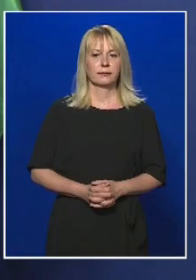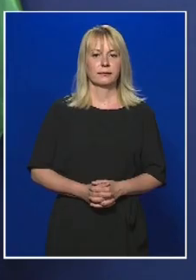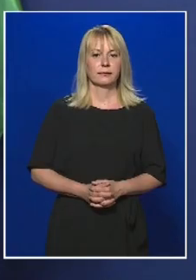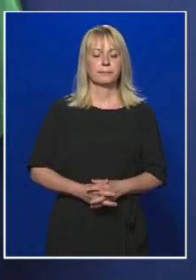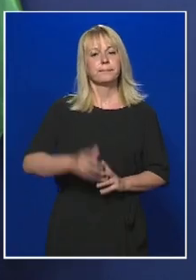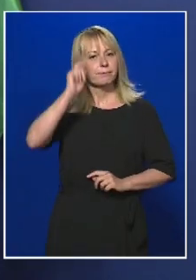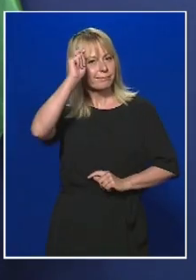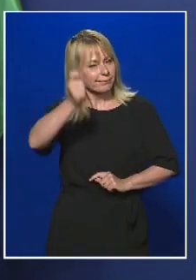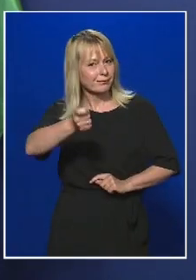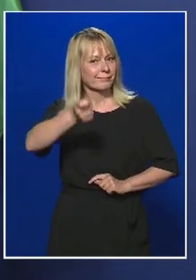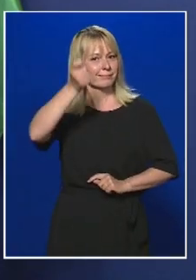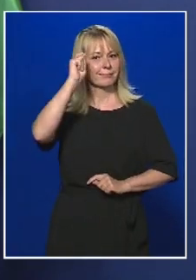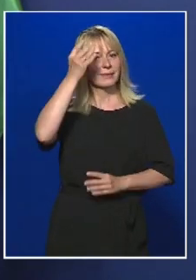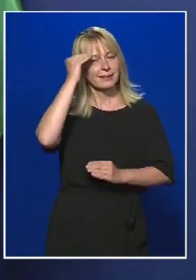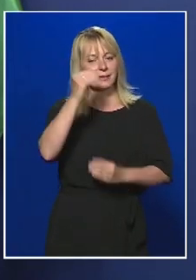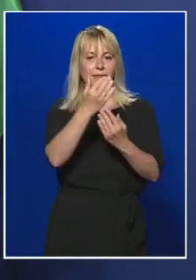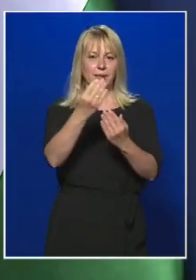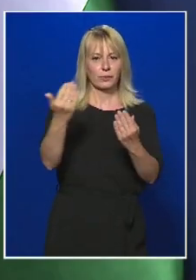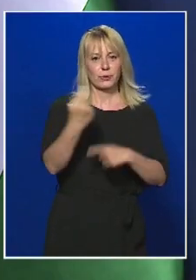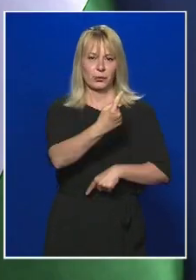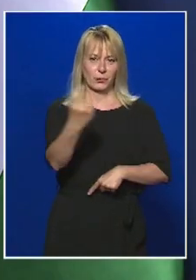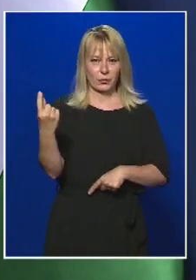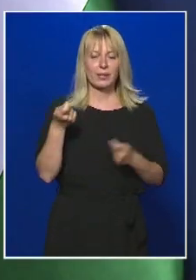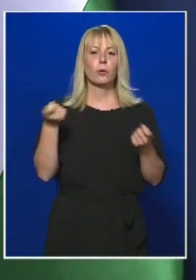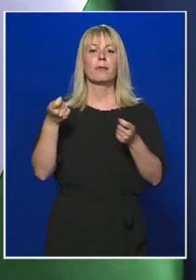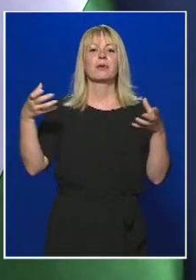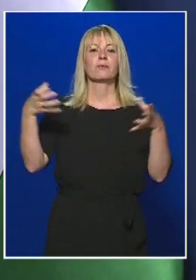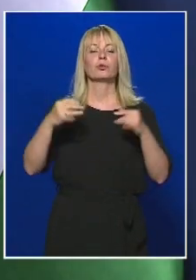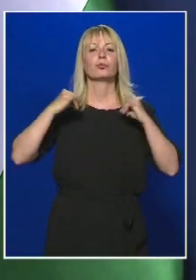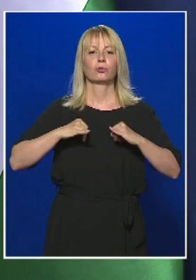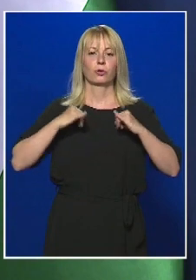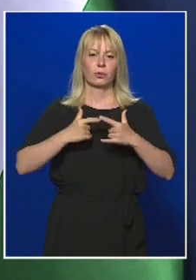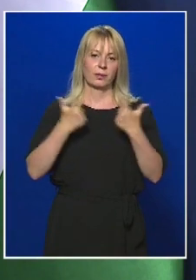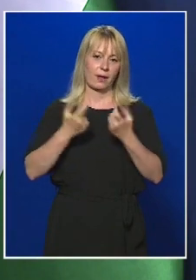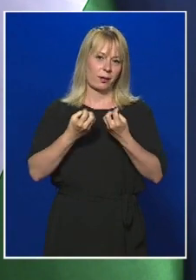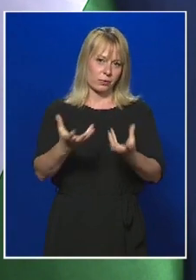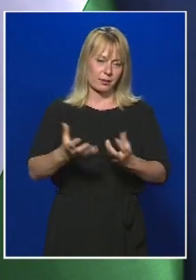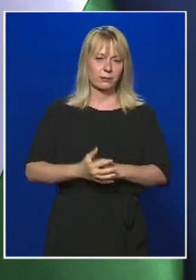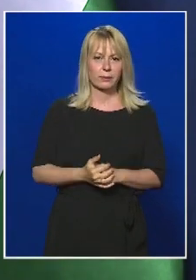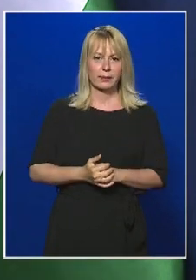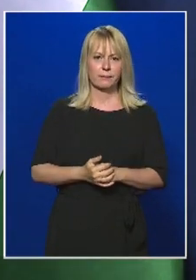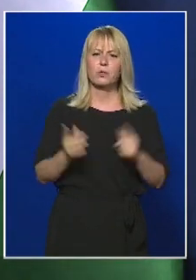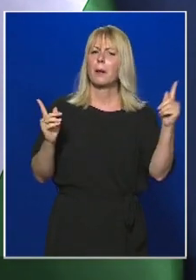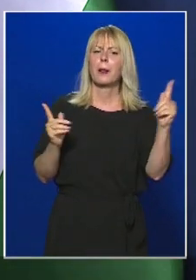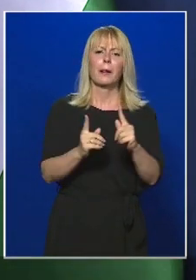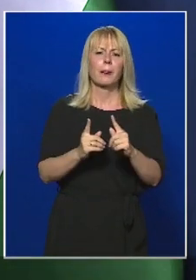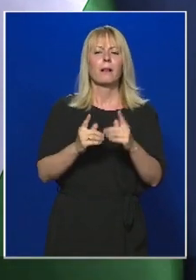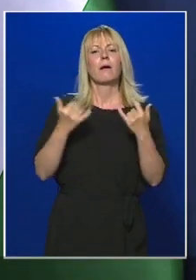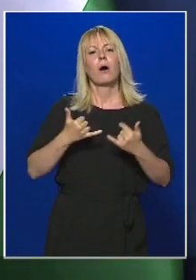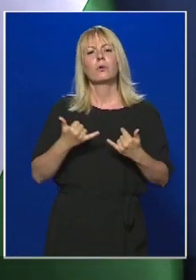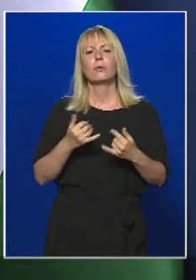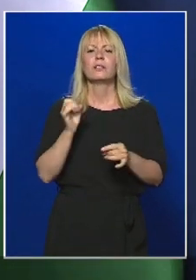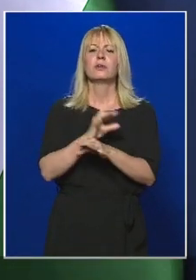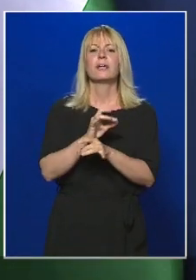Jó napot kívánok, tisztelettel köszöntjük Önöket az Operatív Törzs csütörtöki tájékoztatóján. Egészen röviden az aktuális